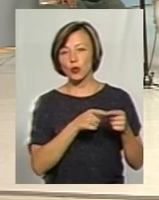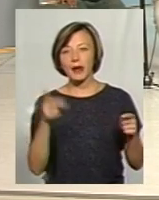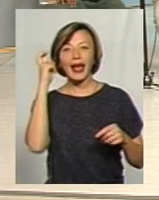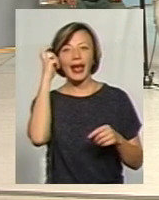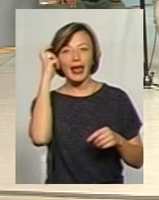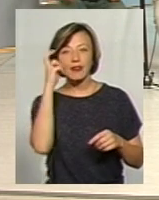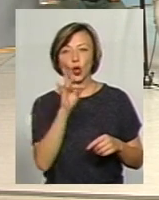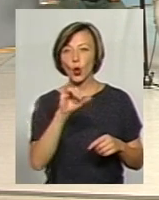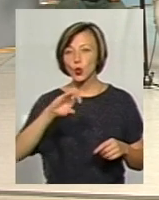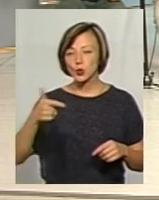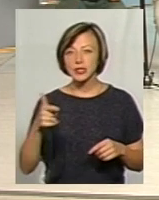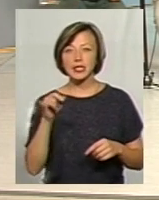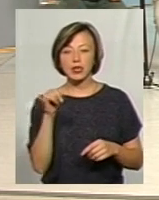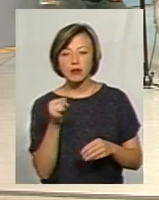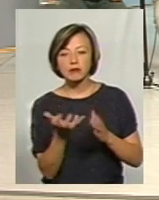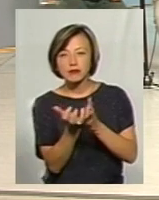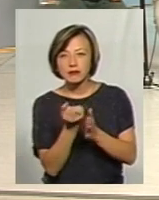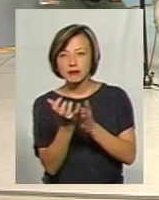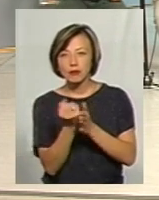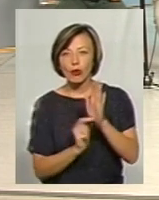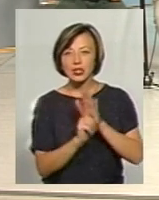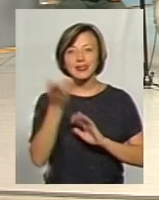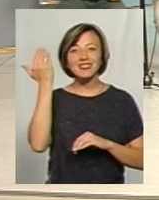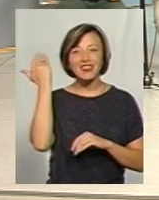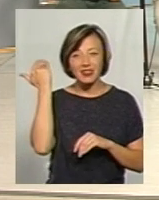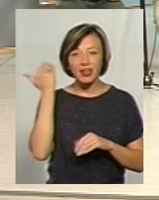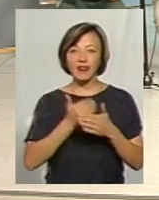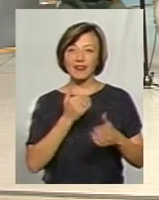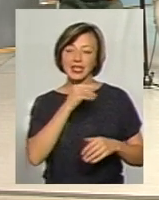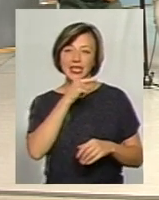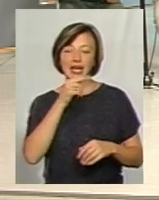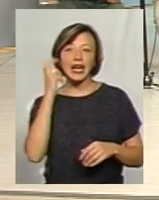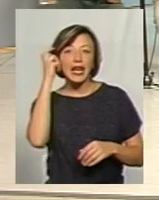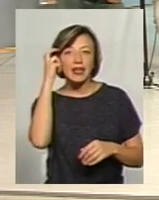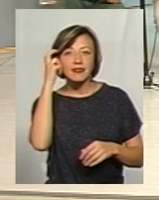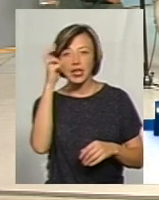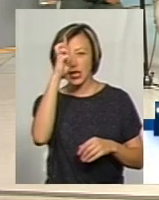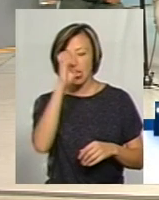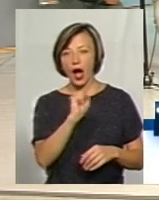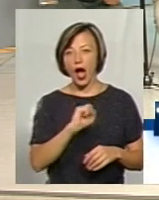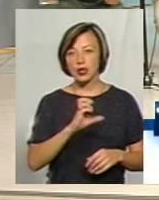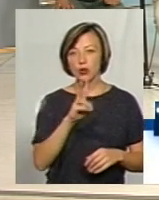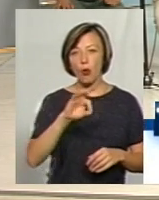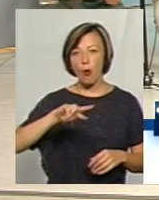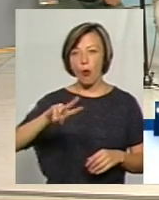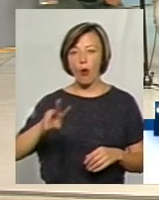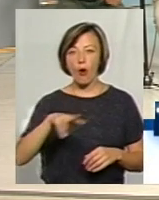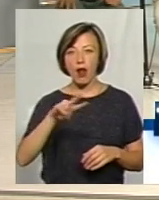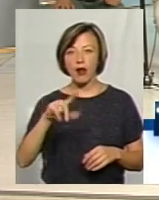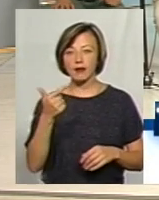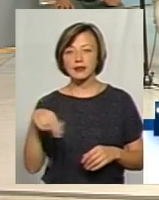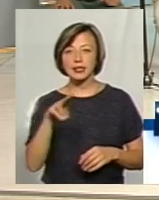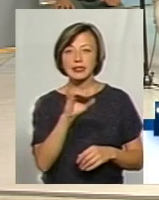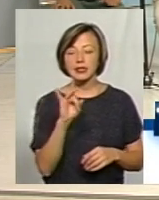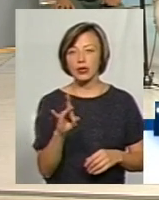Київської Русі, і черпати початки саме звідти, від київських князів, від Аскольда і Діра, від Олега, від